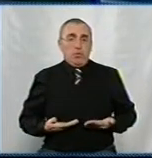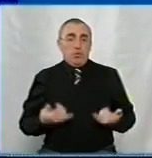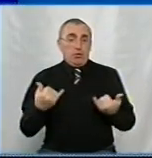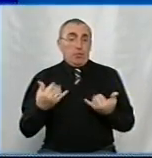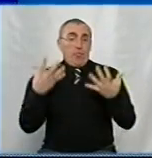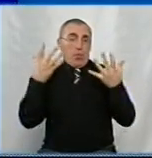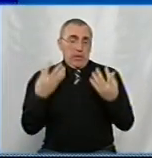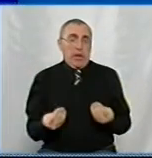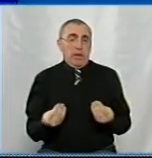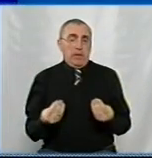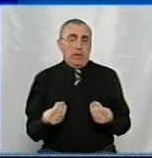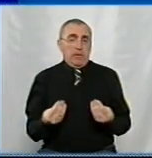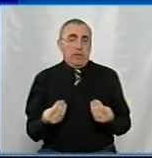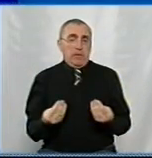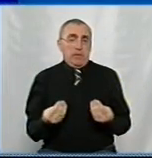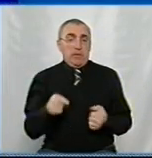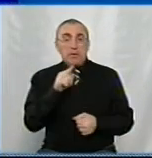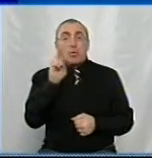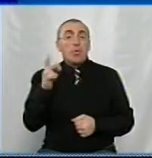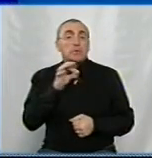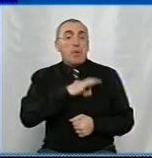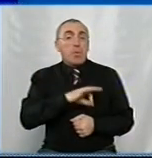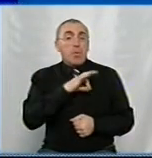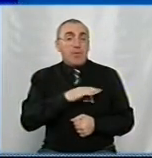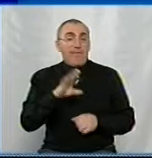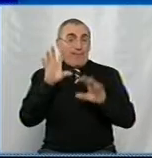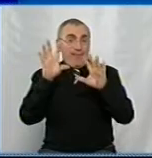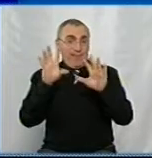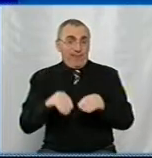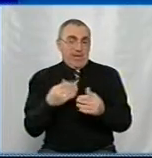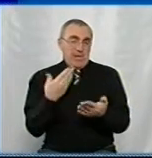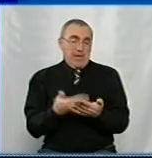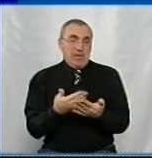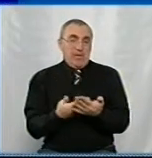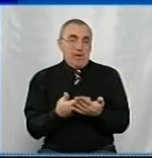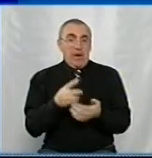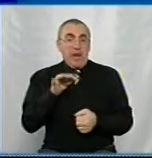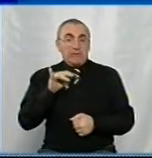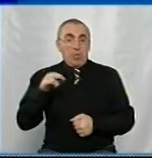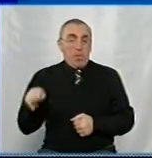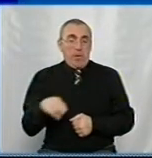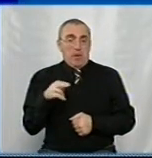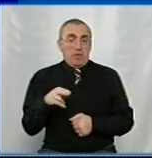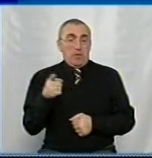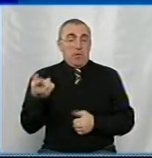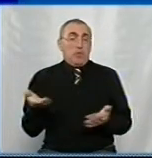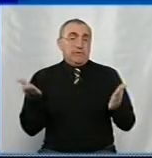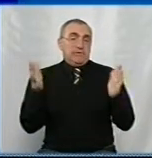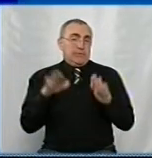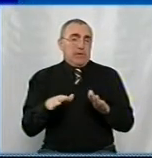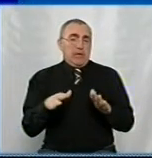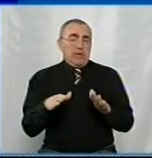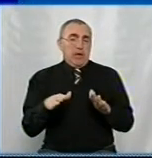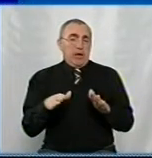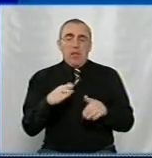сьогоднішній день тих споживачів, які ми відключили, наприклад, в листопаді місяці, їх залишилося не